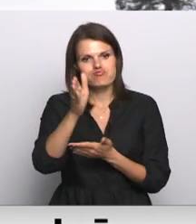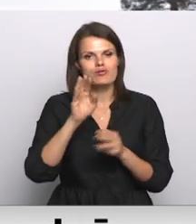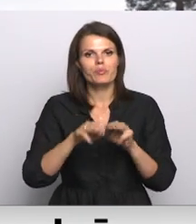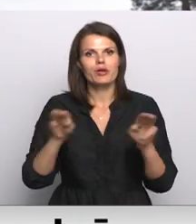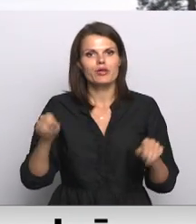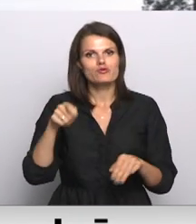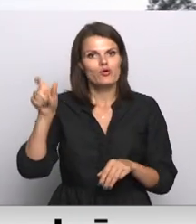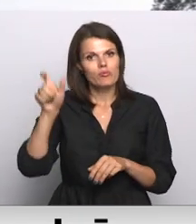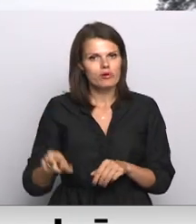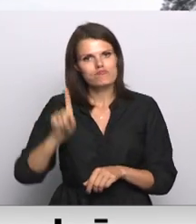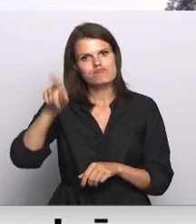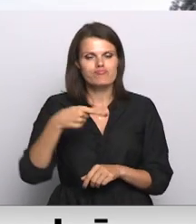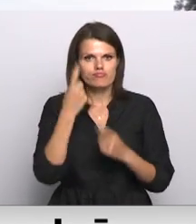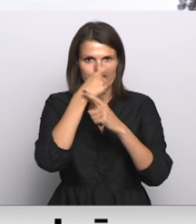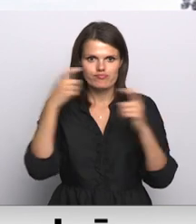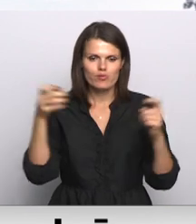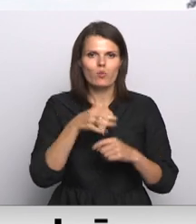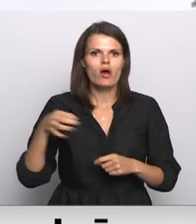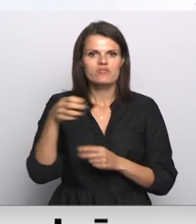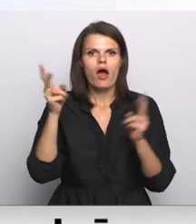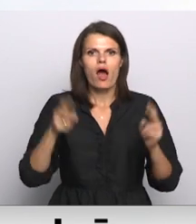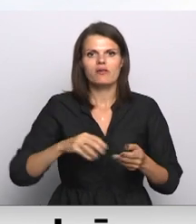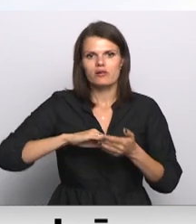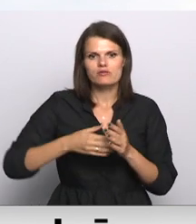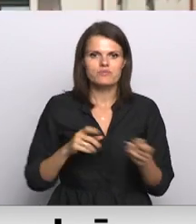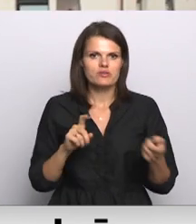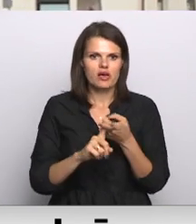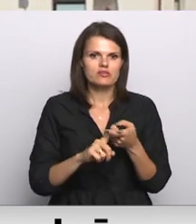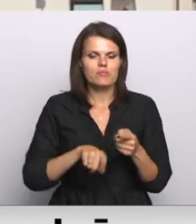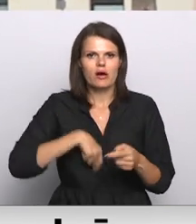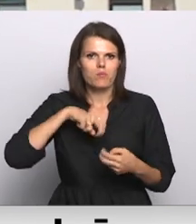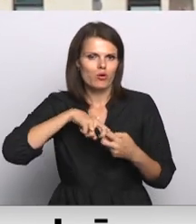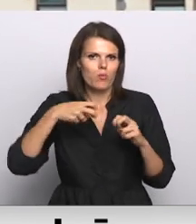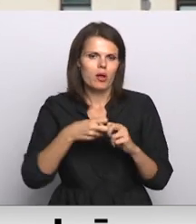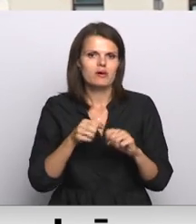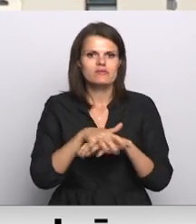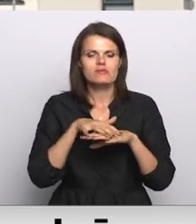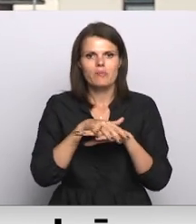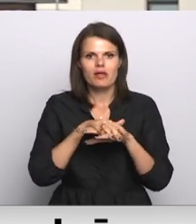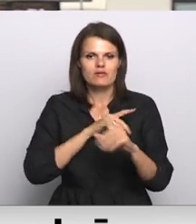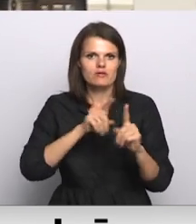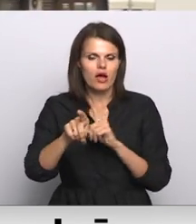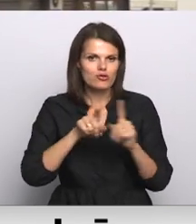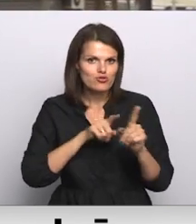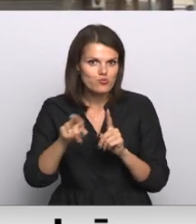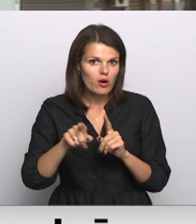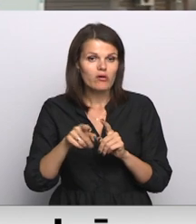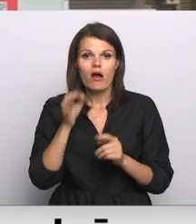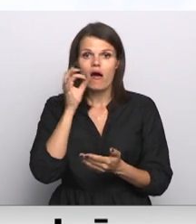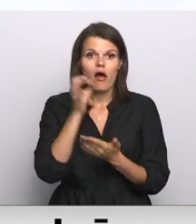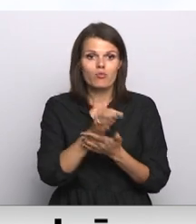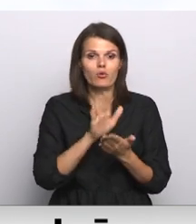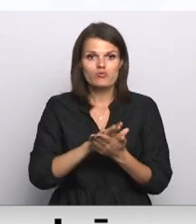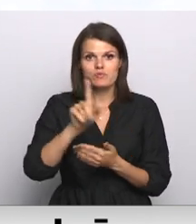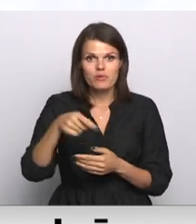Krišjāņa Kariņa, pieprasot izsludināt nodā ārkārts situāciju, saistībā ar ielgušajām problēmām sabiedriskajos pārvedājumos. Rēģējot uz